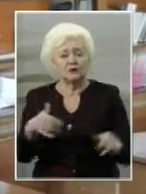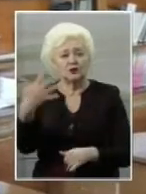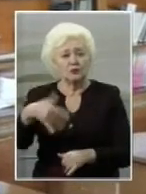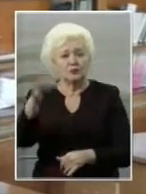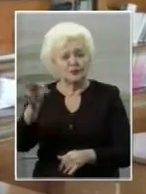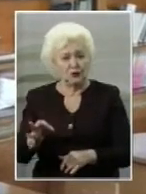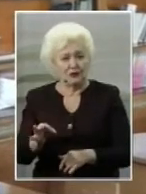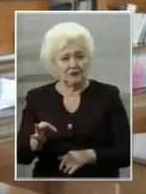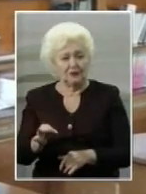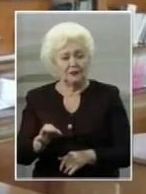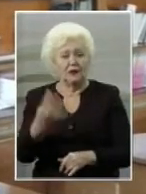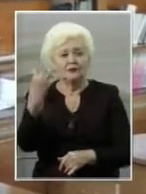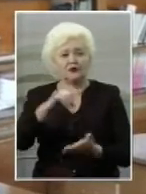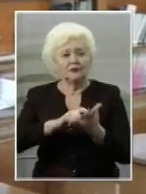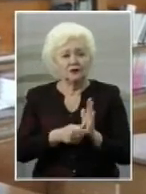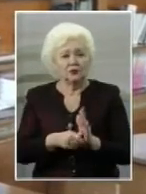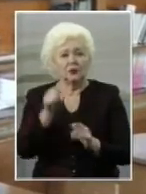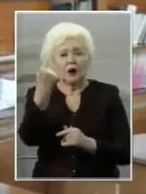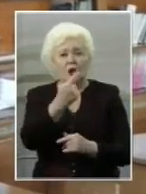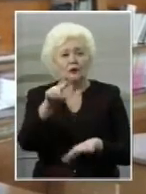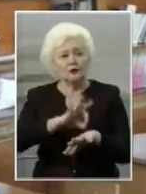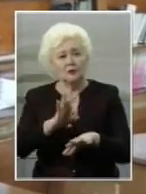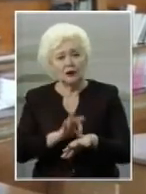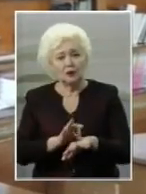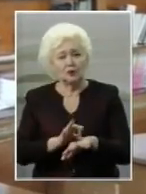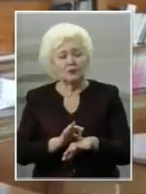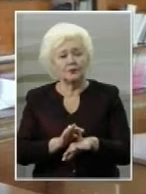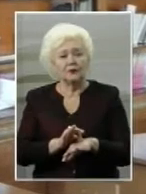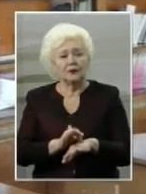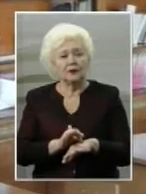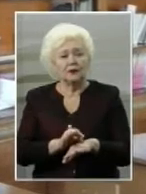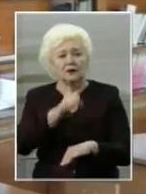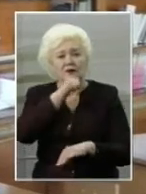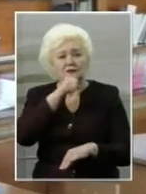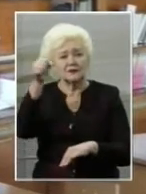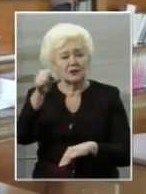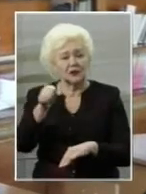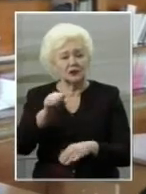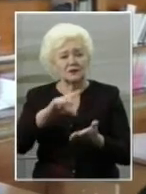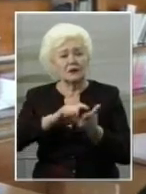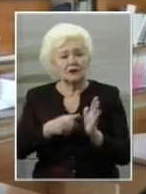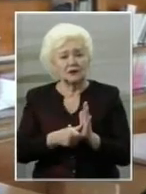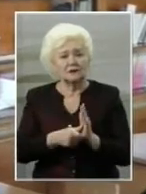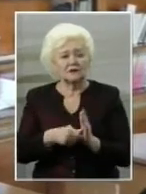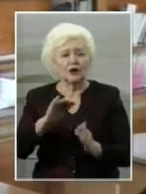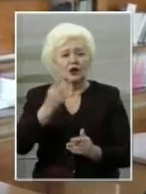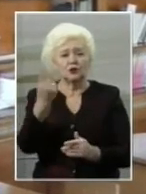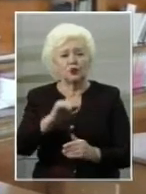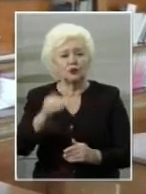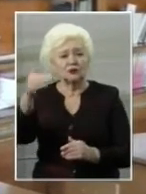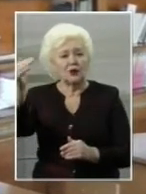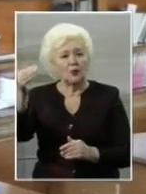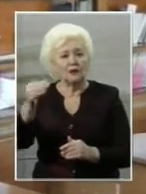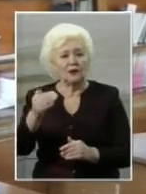В четвертому класі там лише один хворий, а в старшому-другому ступені –